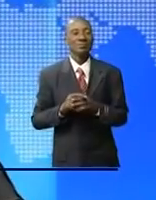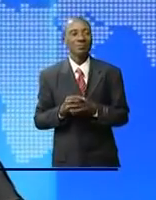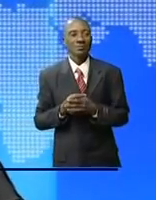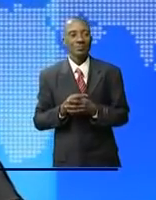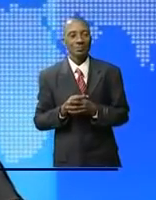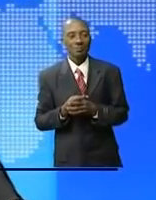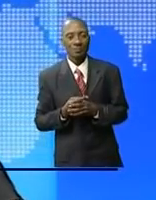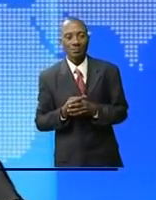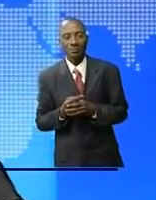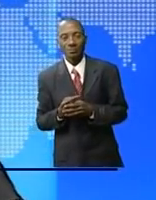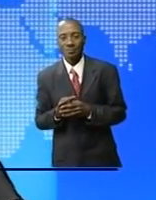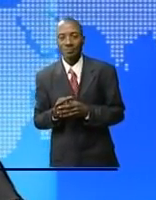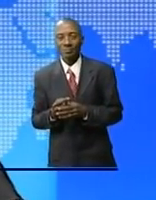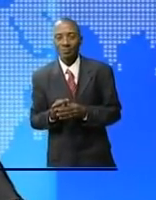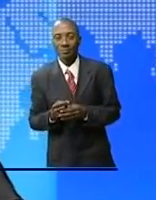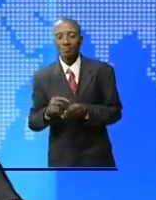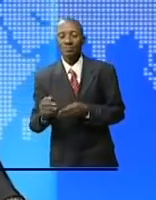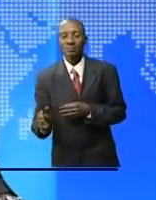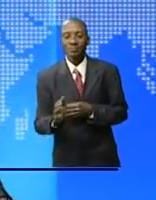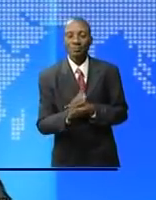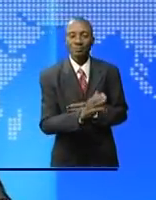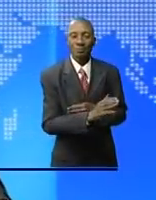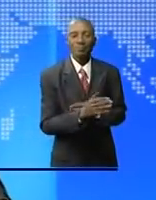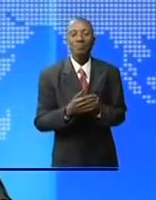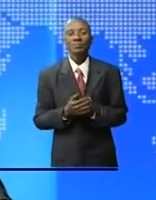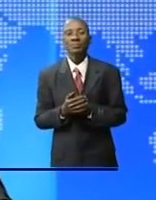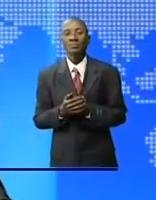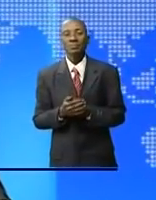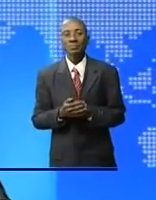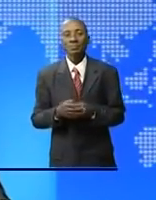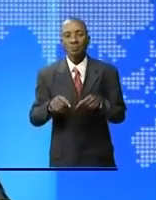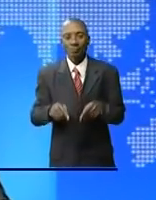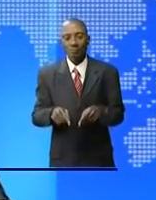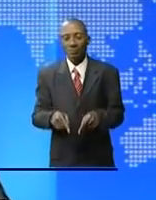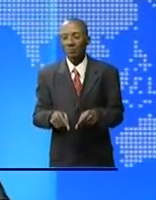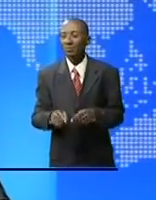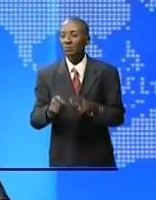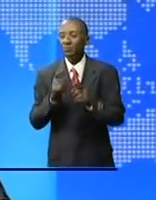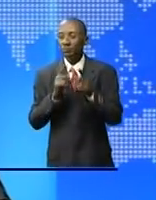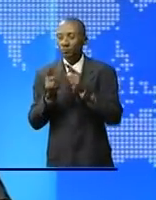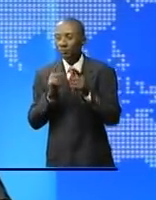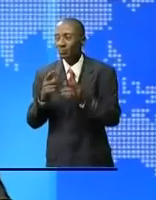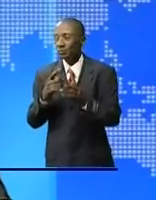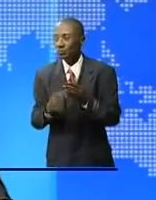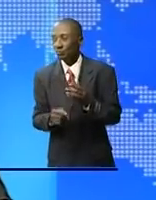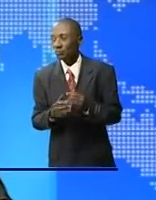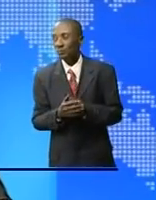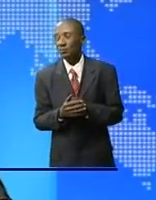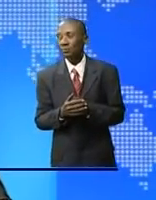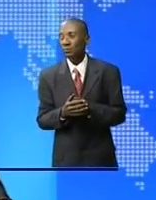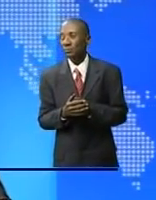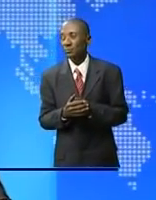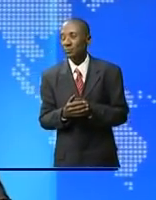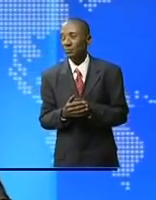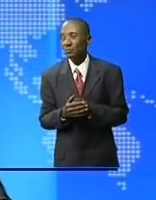Voilà, c'était le ministre de la Pêche et l'Elevage qui a remis 45 000 alevins et 15 tonnes d'aliments aux pisciculteurs du